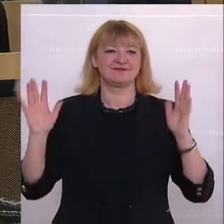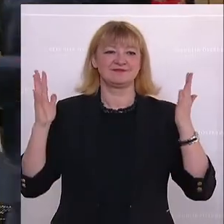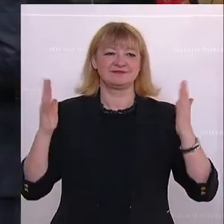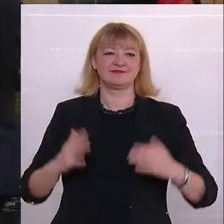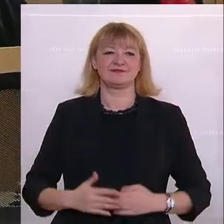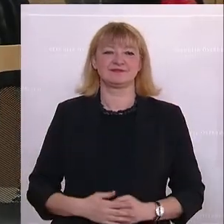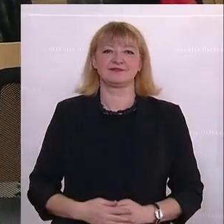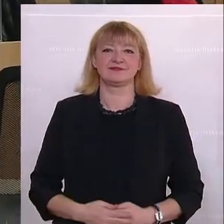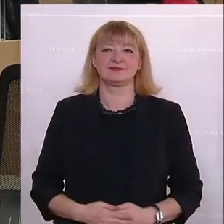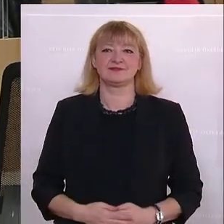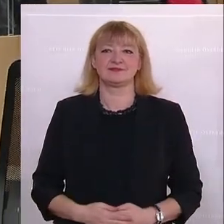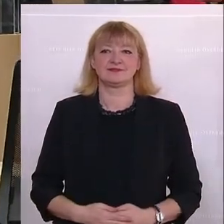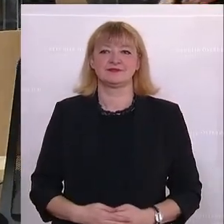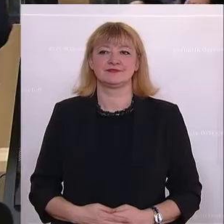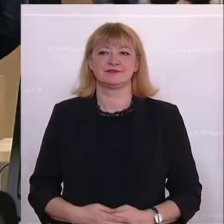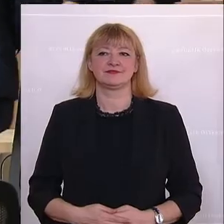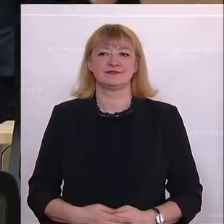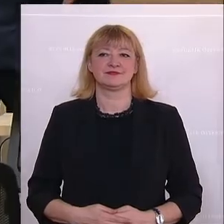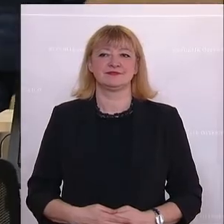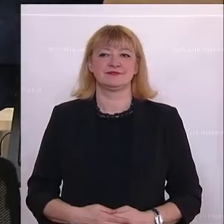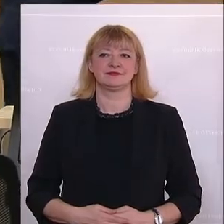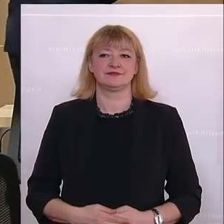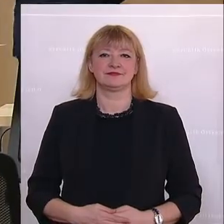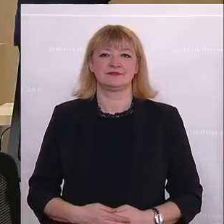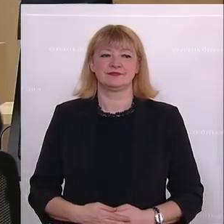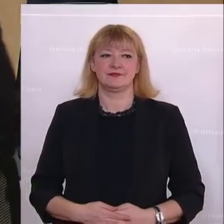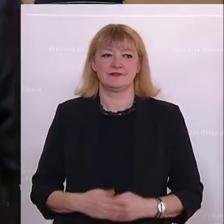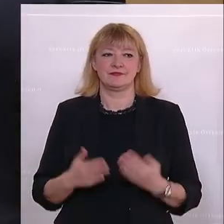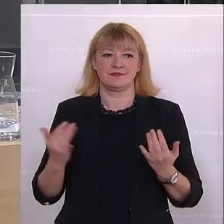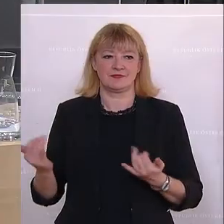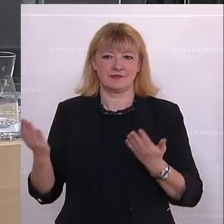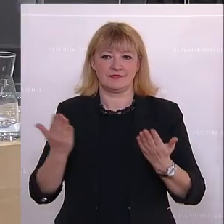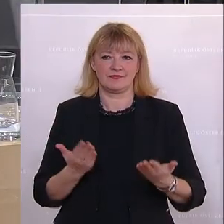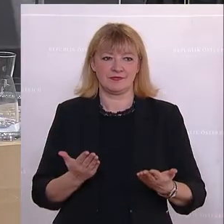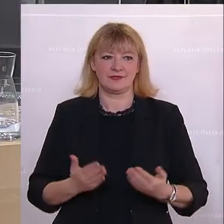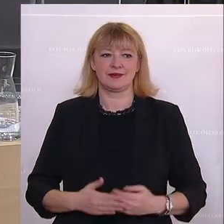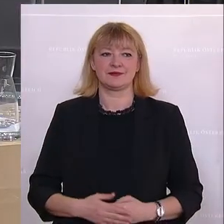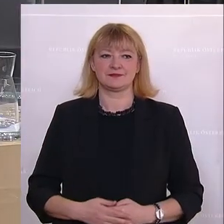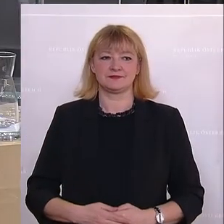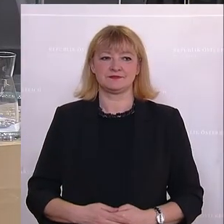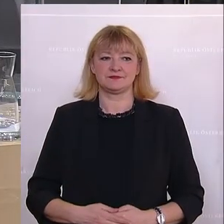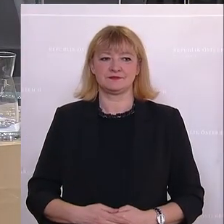muss die Sprache der Macht erlernen, zitiert Lopatka, Kommissionspräsidentin Ursula von der Leyen. Danke. Dank.